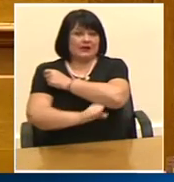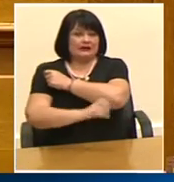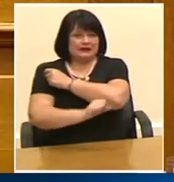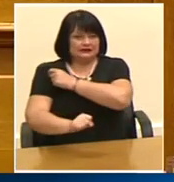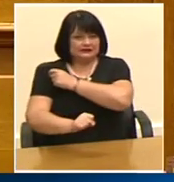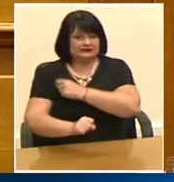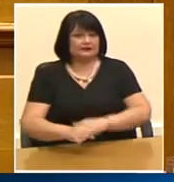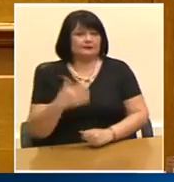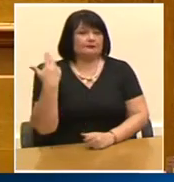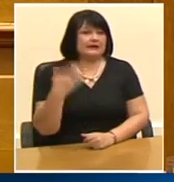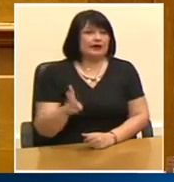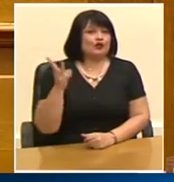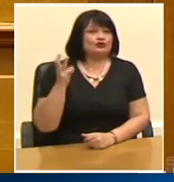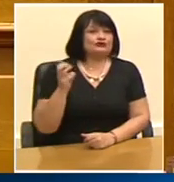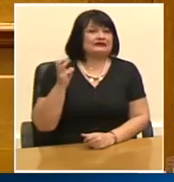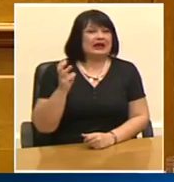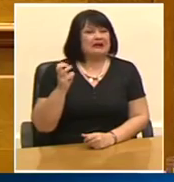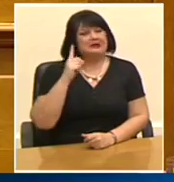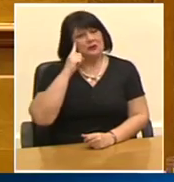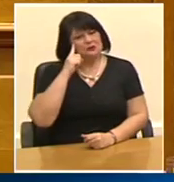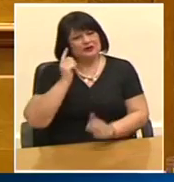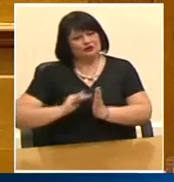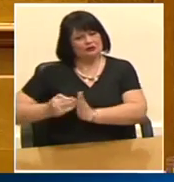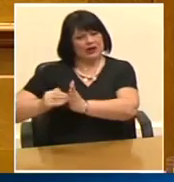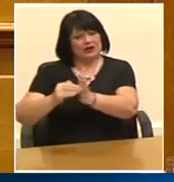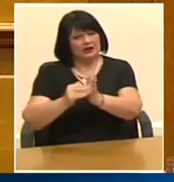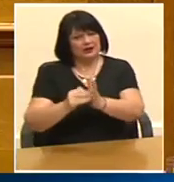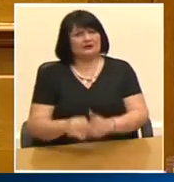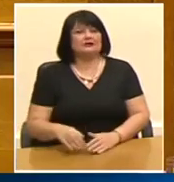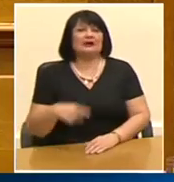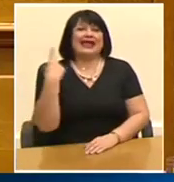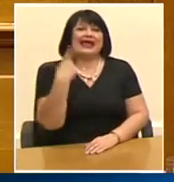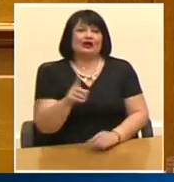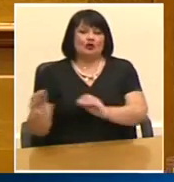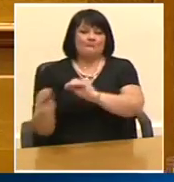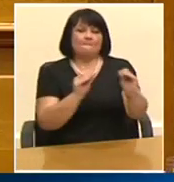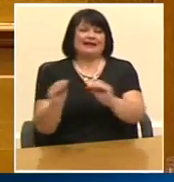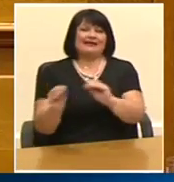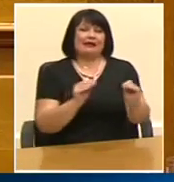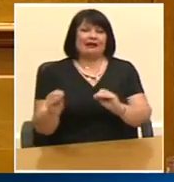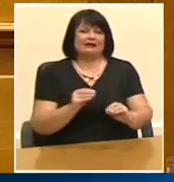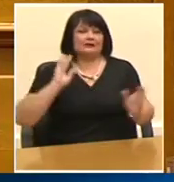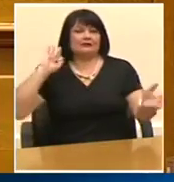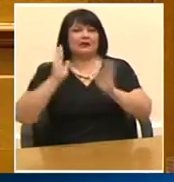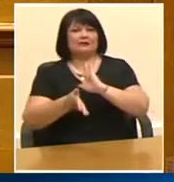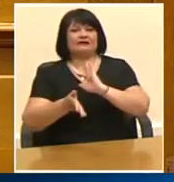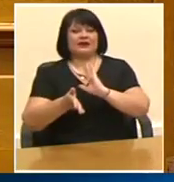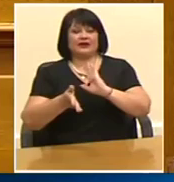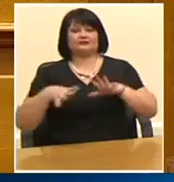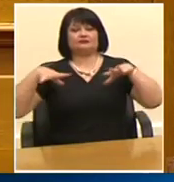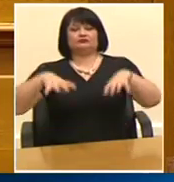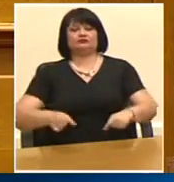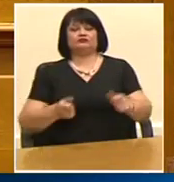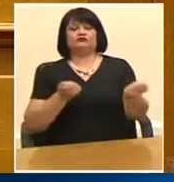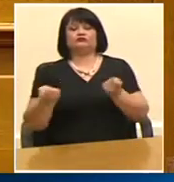530 αν δεν κάνω λάθος υπαλλήλους 100 μετακλητούς Απευθείας έλεγχος από τον Πρωθυπουργό